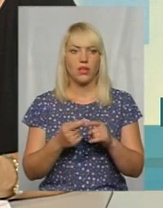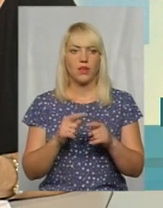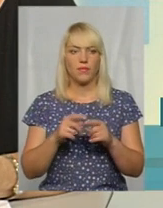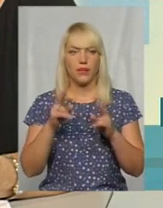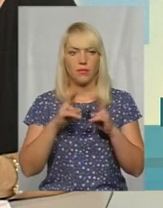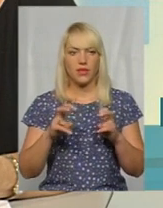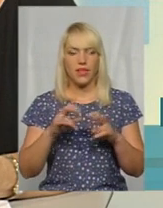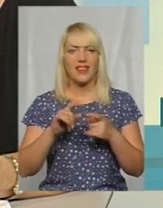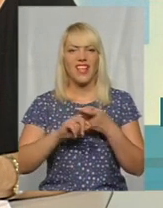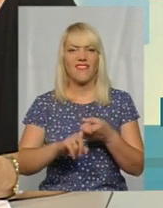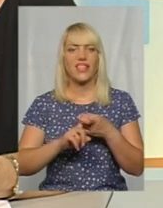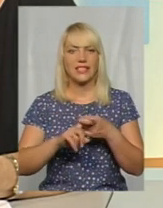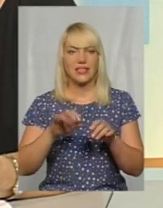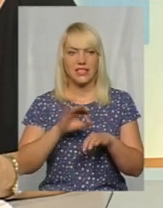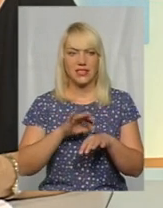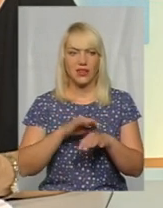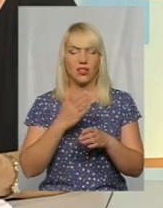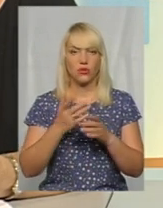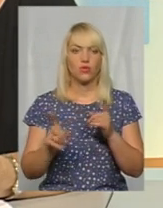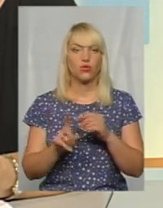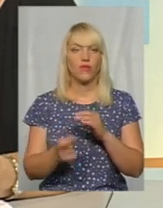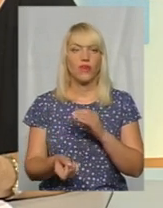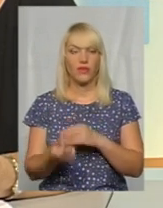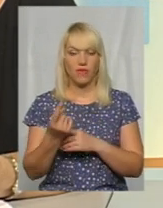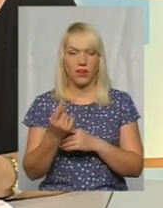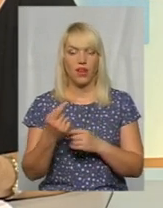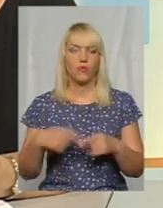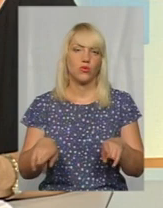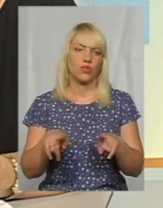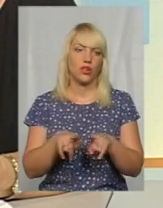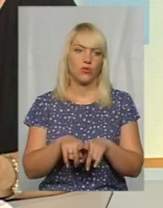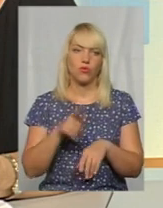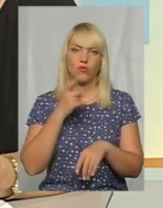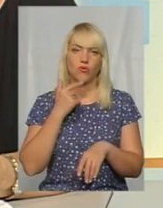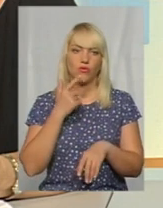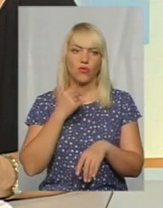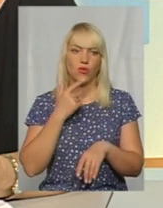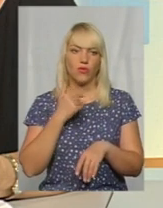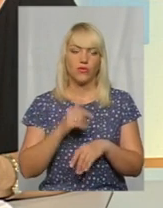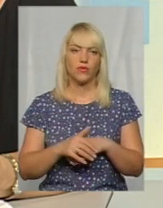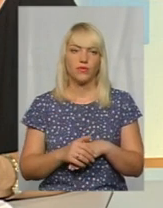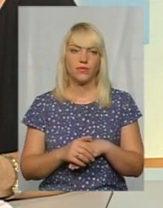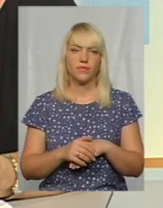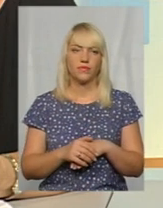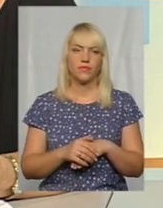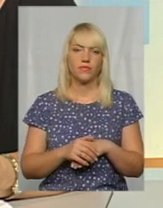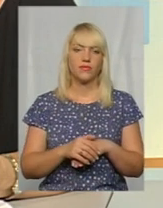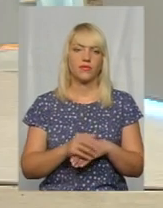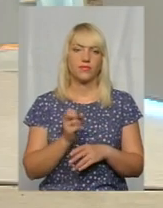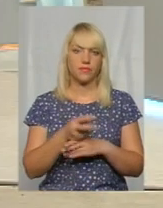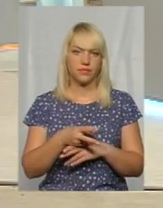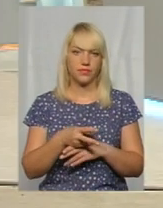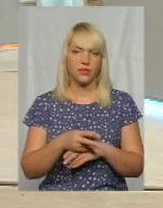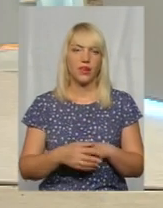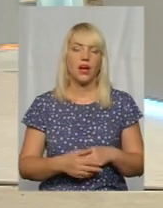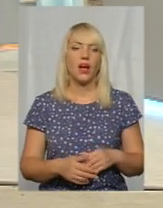на інфекційні захворювання. Якщо ми щось виявляємо, то, звісно, таку кров ми утилізовуємо. А як часто